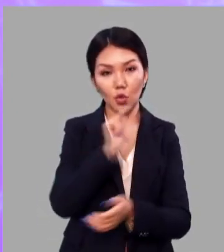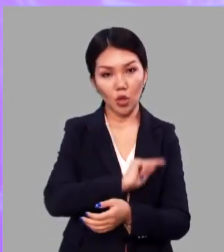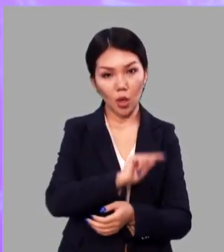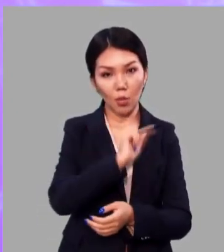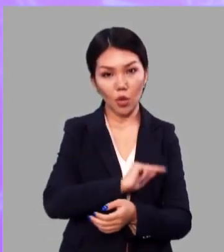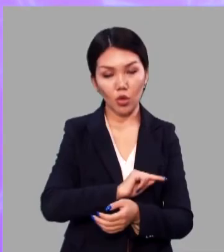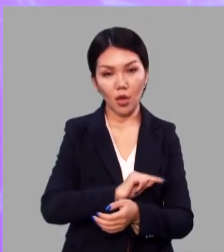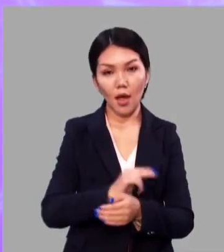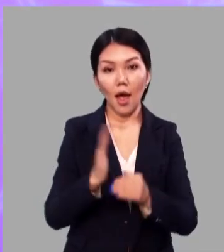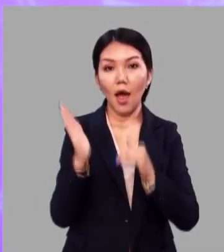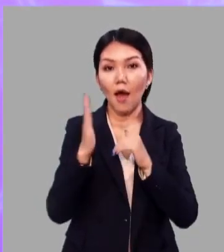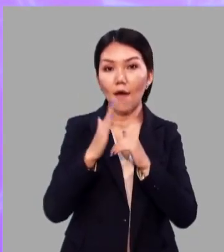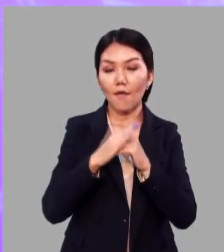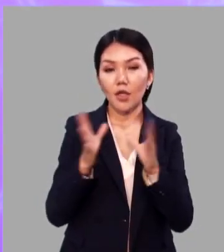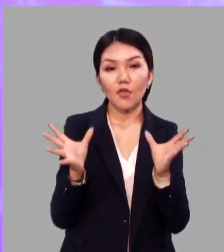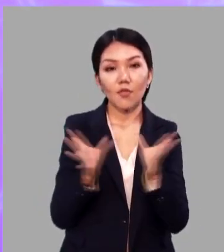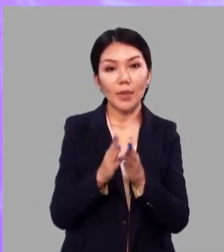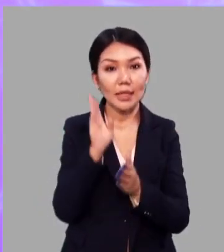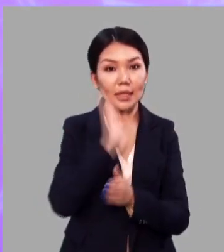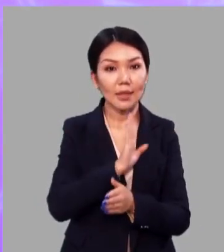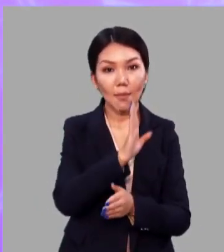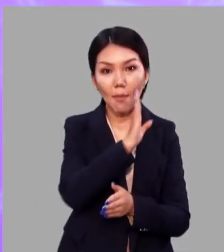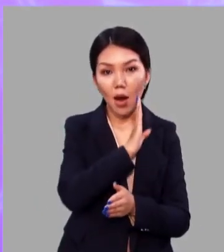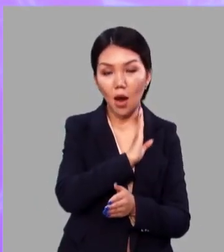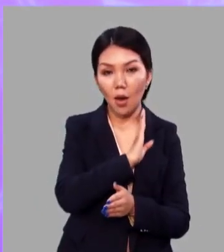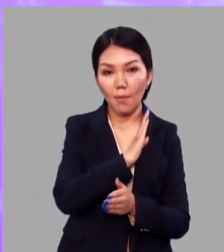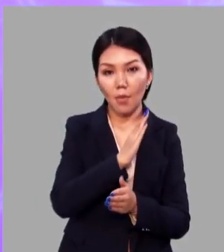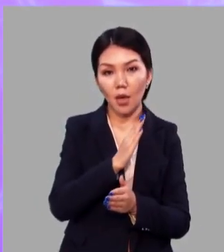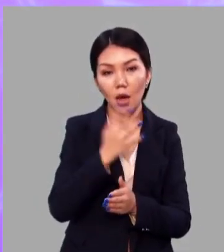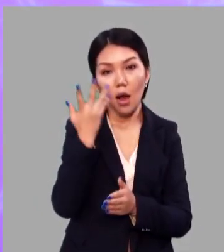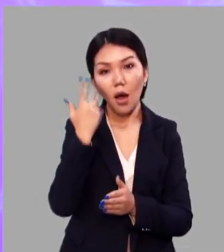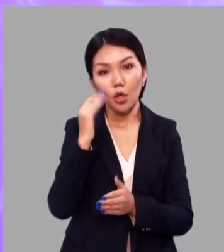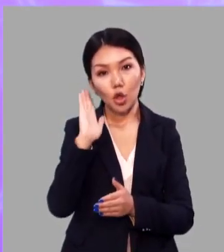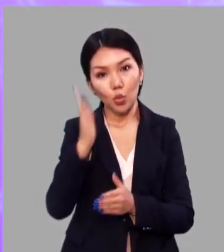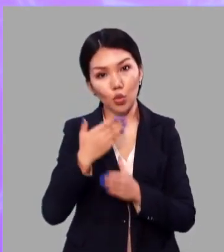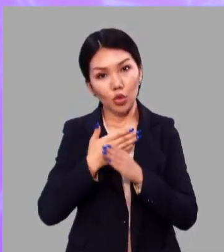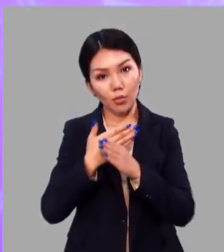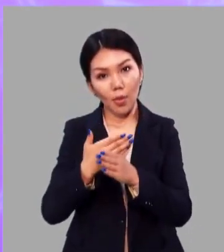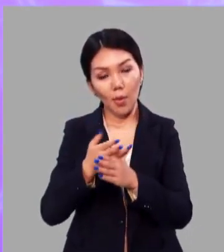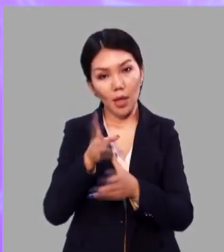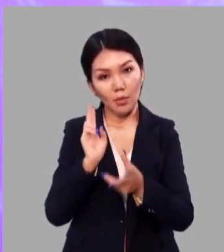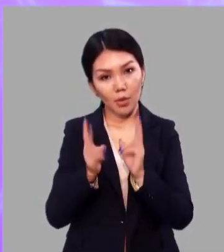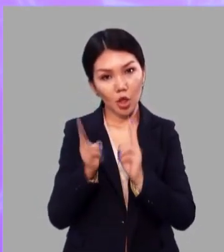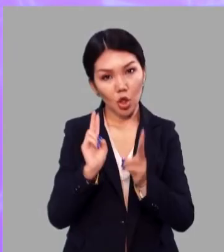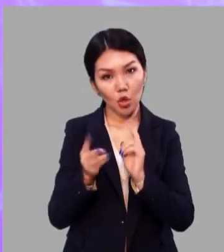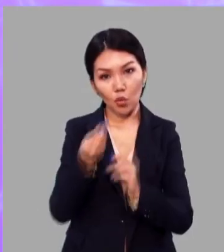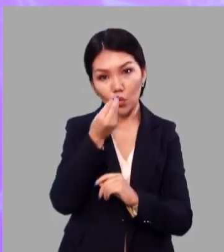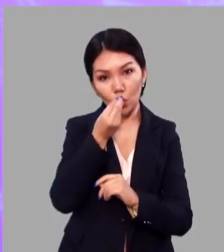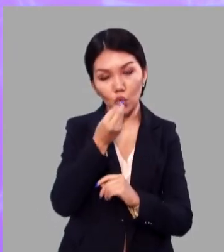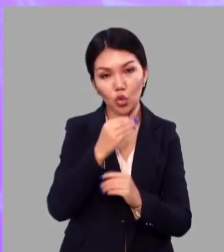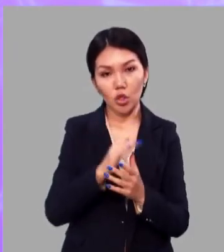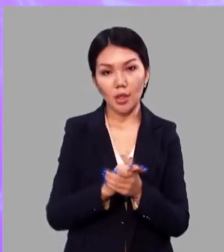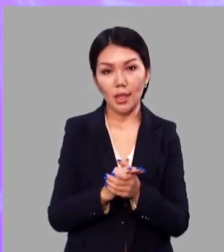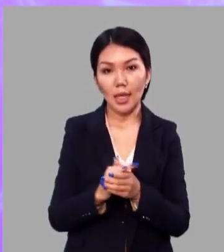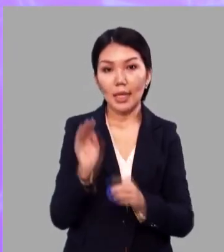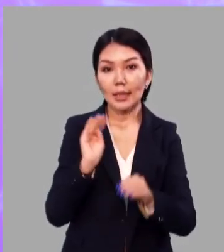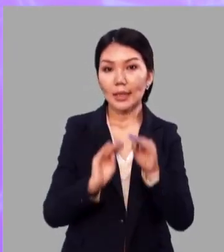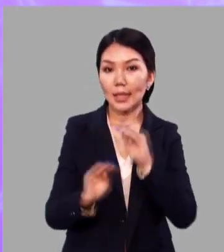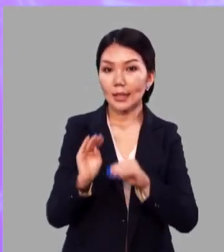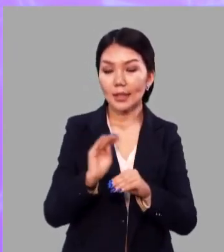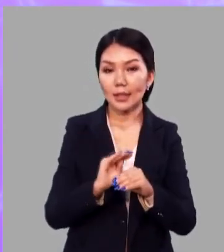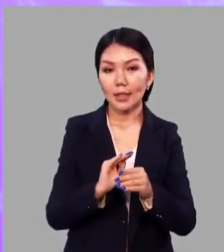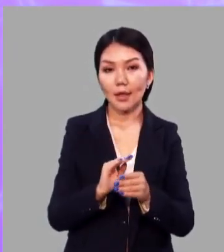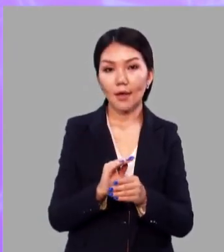А вечером вместе с мамой, помогая ей приготовить ужин, составьте